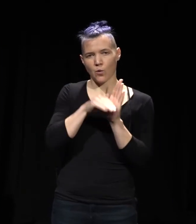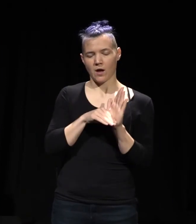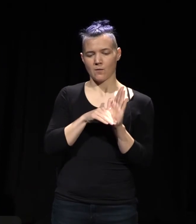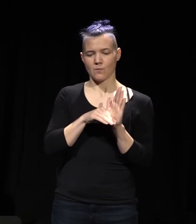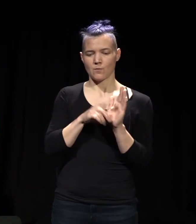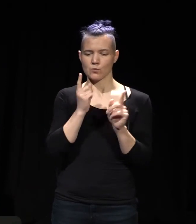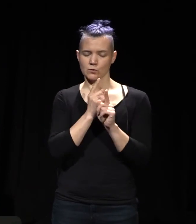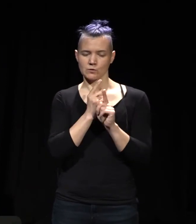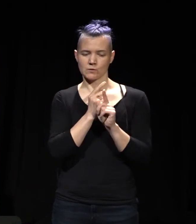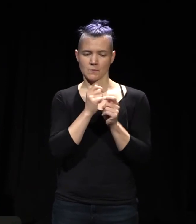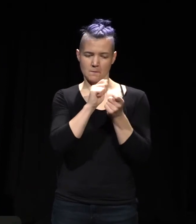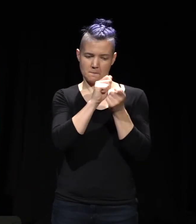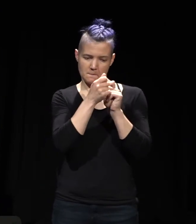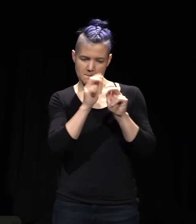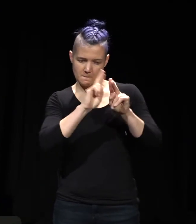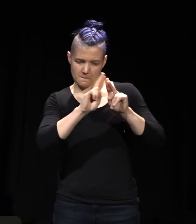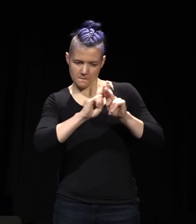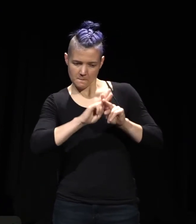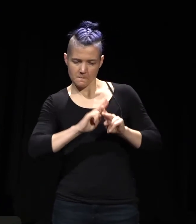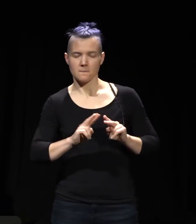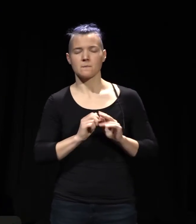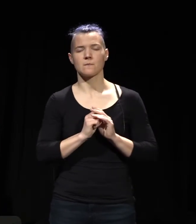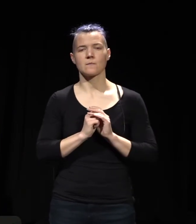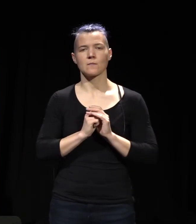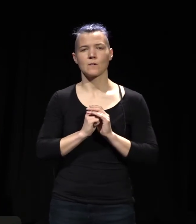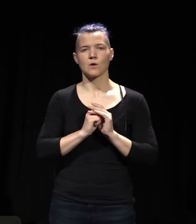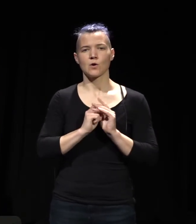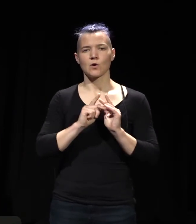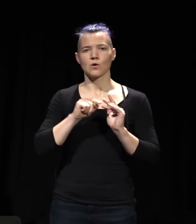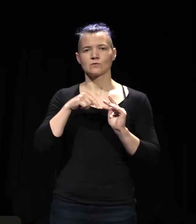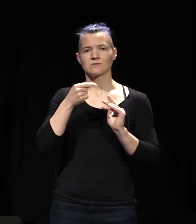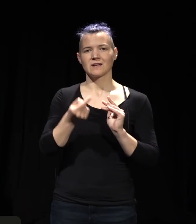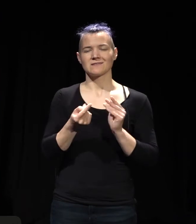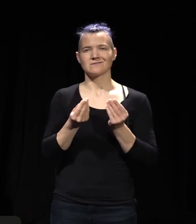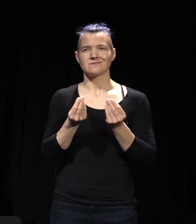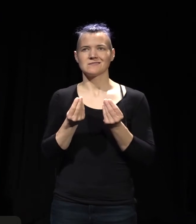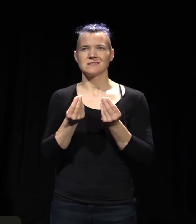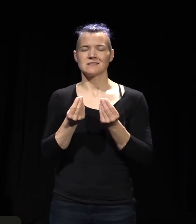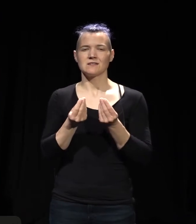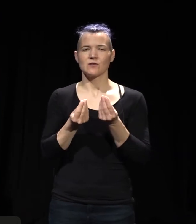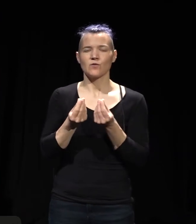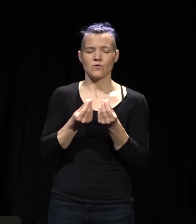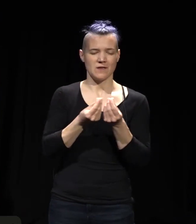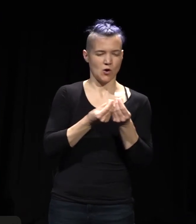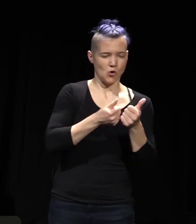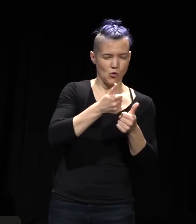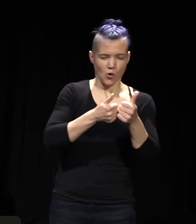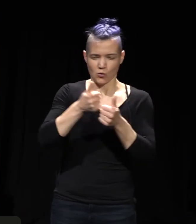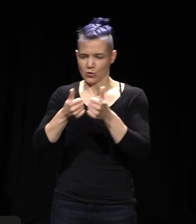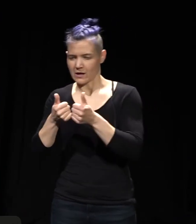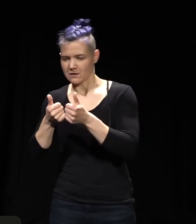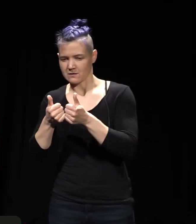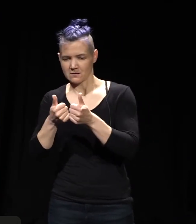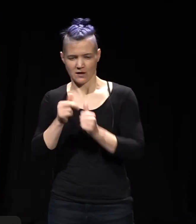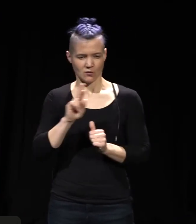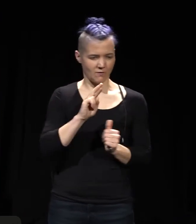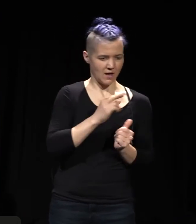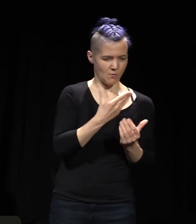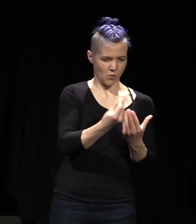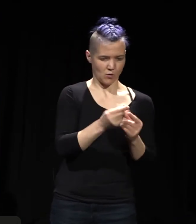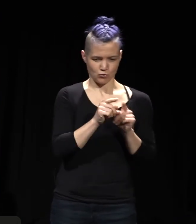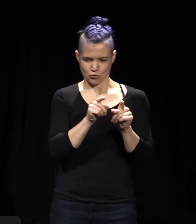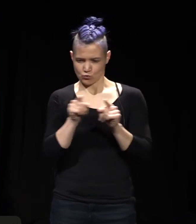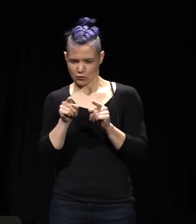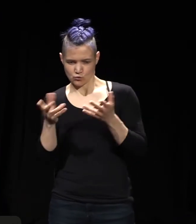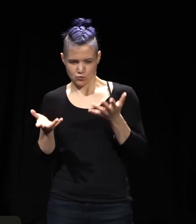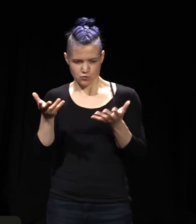dass eben halt nicht der Eindruck entsteht, da gibt es irgendwelche Konkurrenzen, sondern es geht letztlich darum,